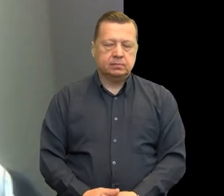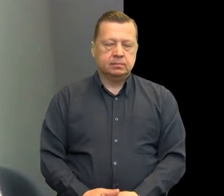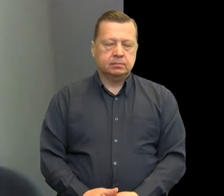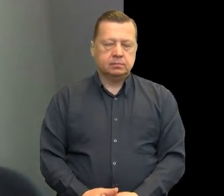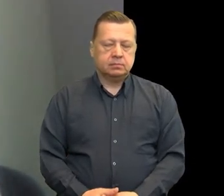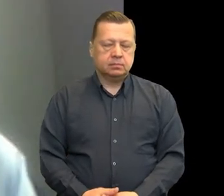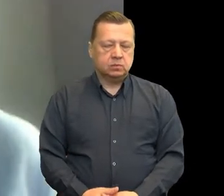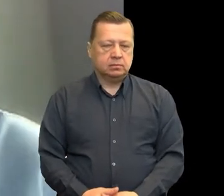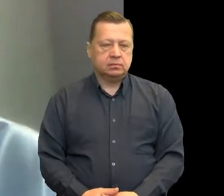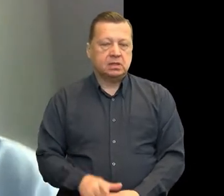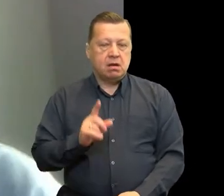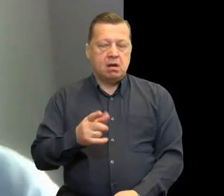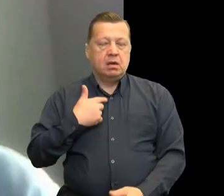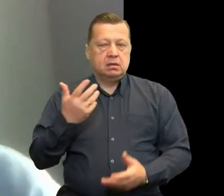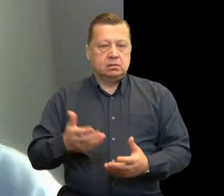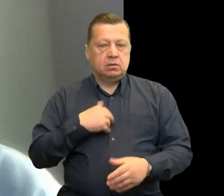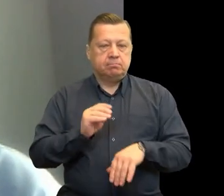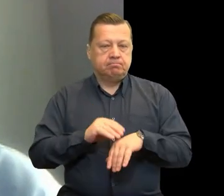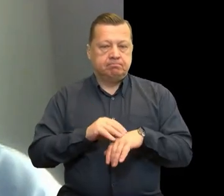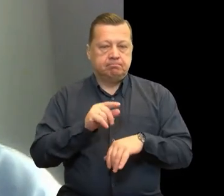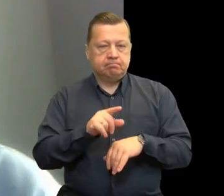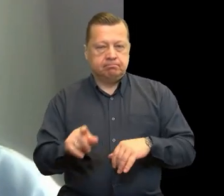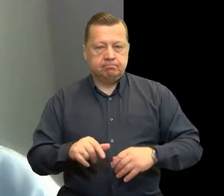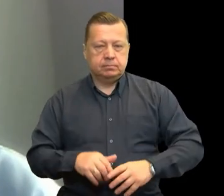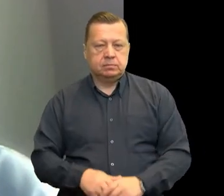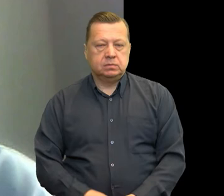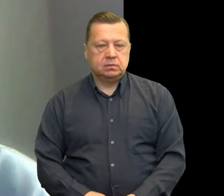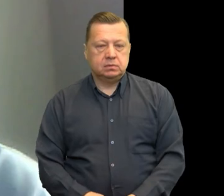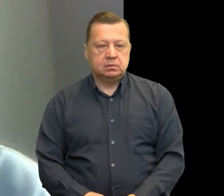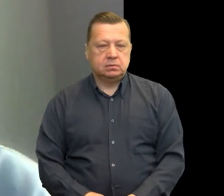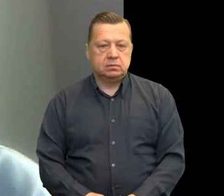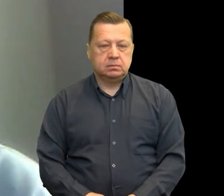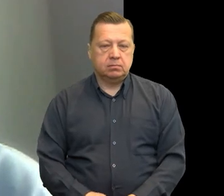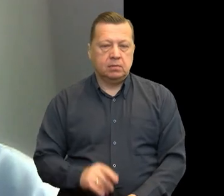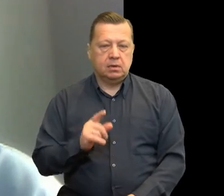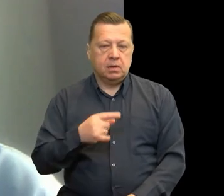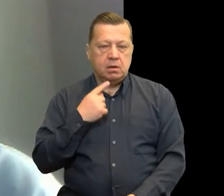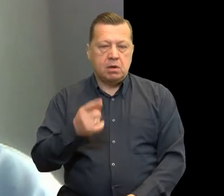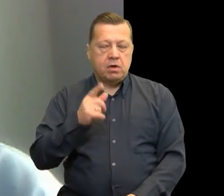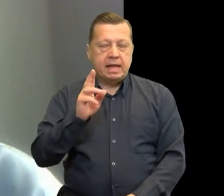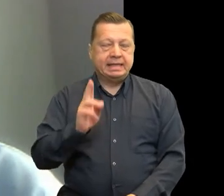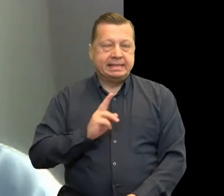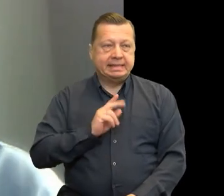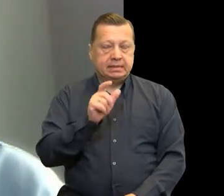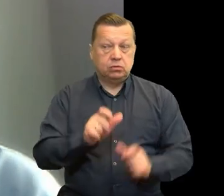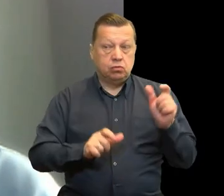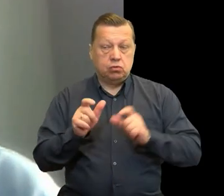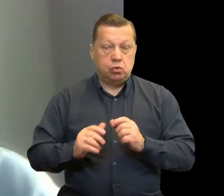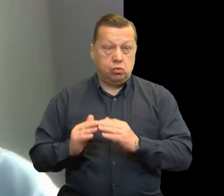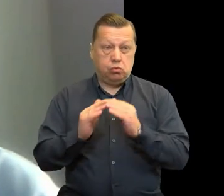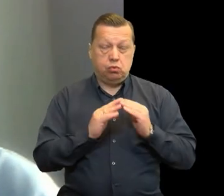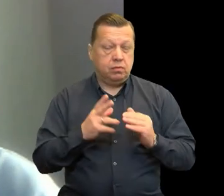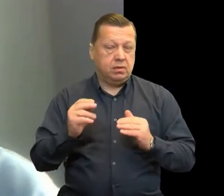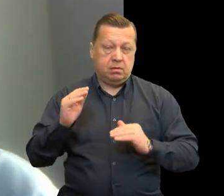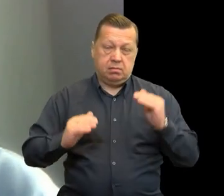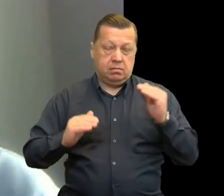Chciałabym natomiast zwrócić uwagę na pewien fakt, że instytucja instytucji jest nierówna. Mamy do